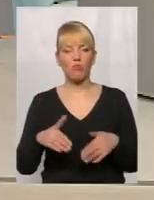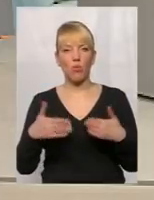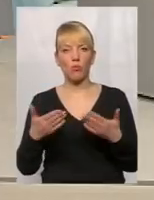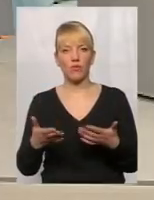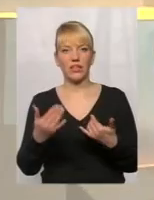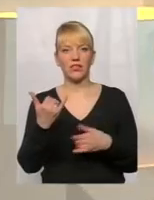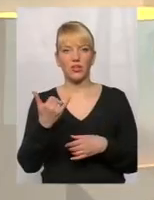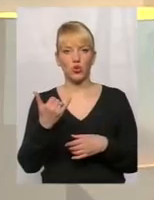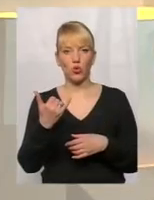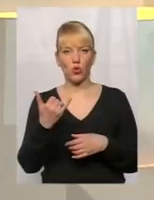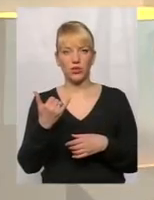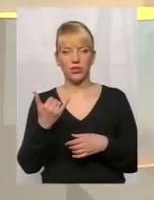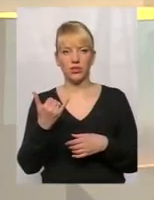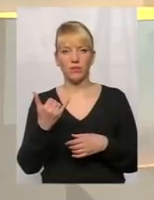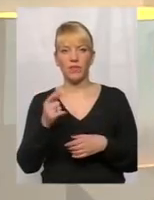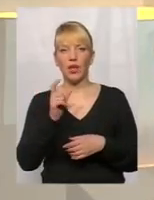сьогодні